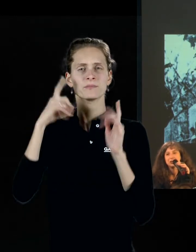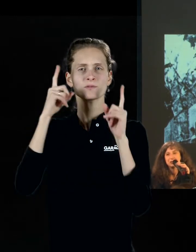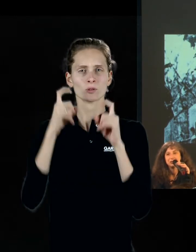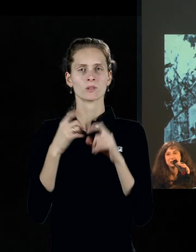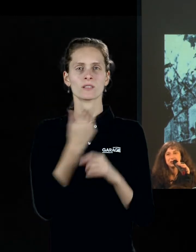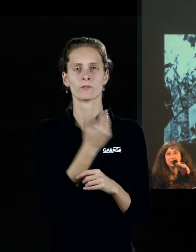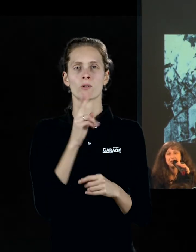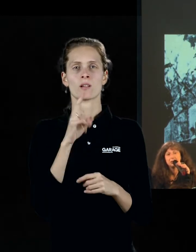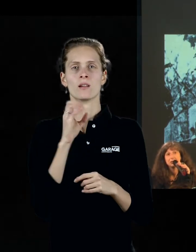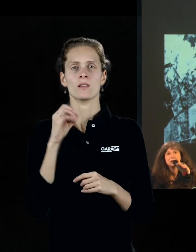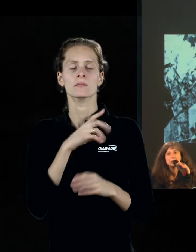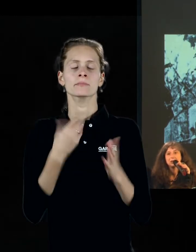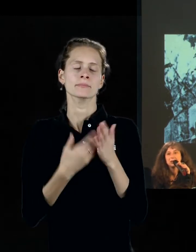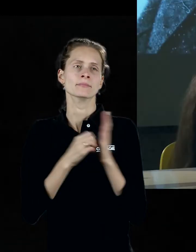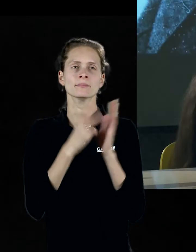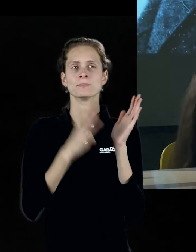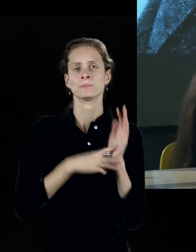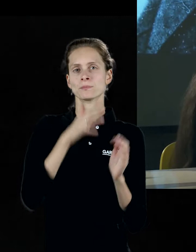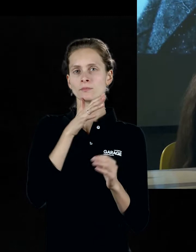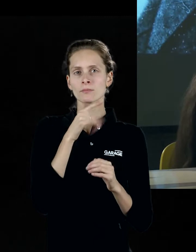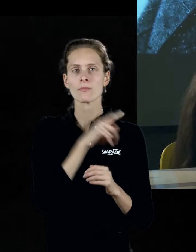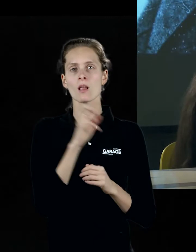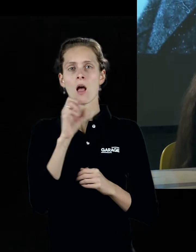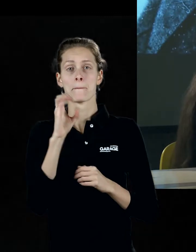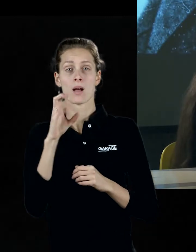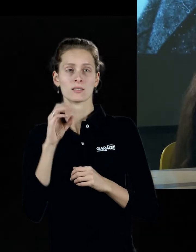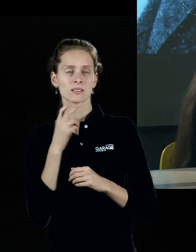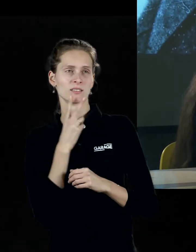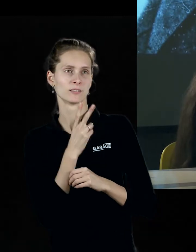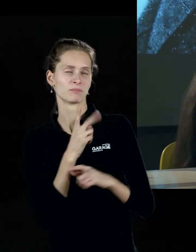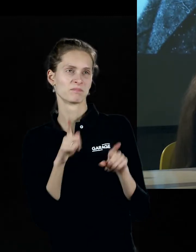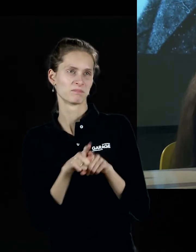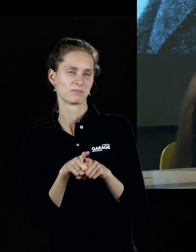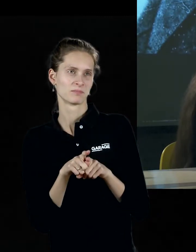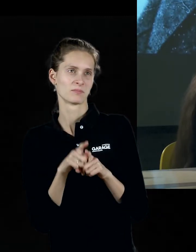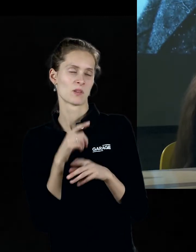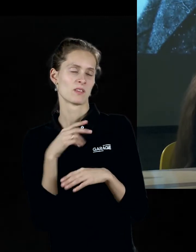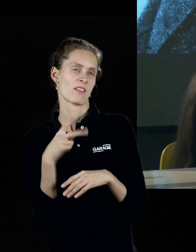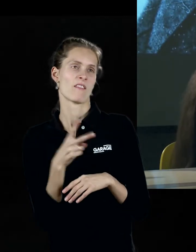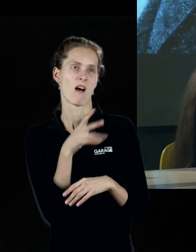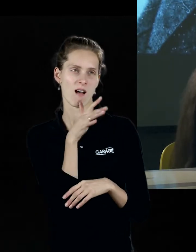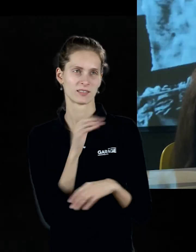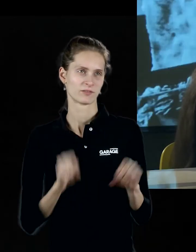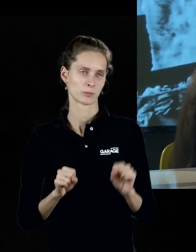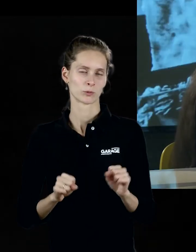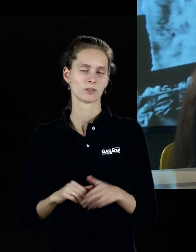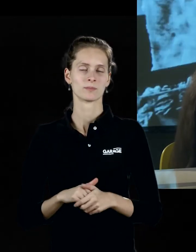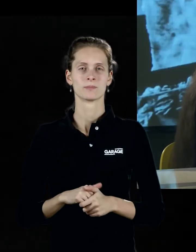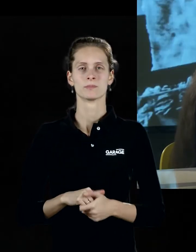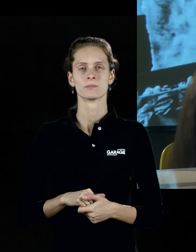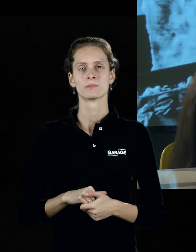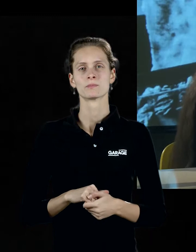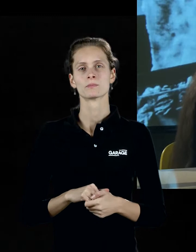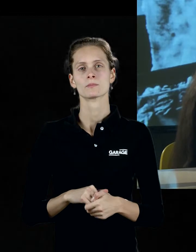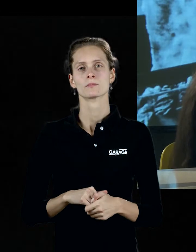18, наверное, и снимок Баски, которым, наверное, не намного больше на этом снимке, тоже лет 20. Ну, собственно,